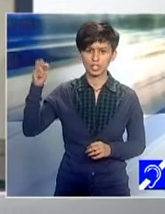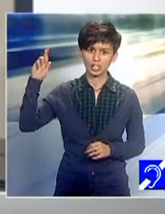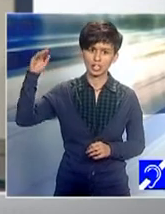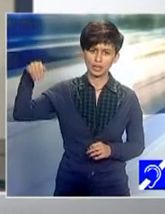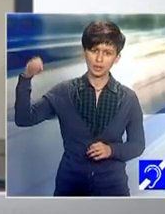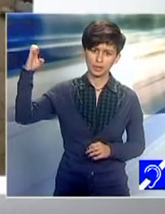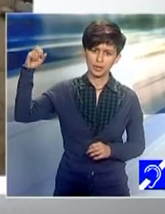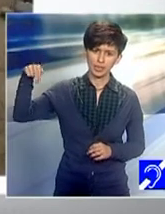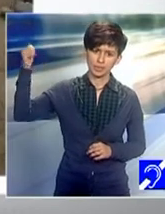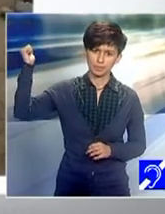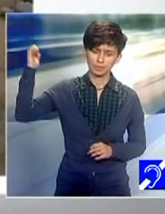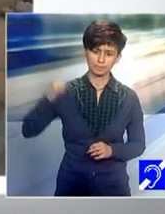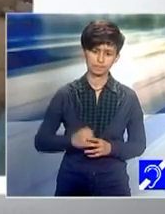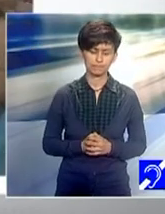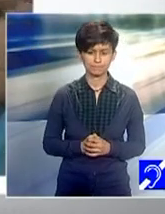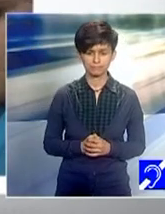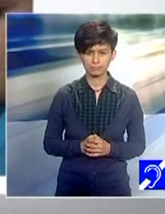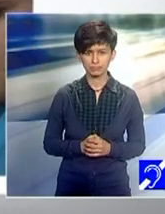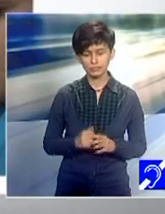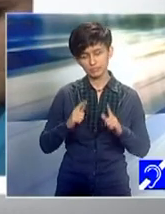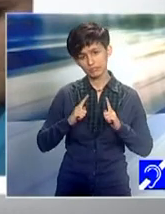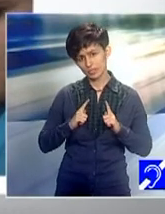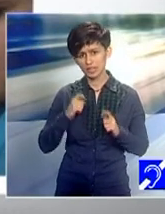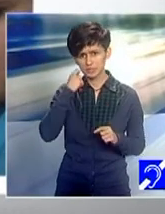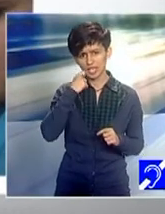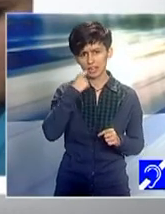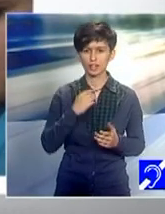am stat la Cluj, dar s-a împărțit chiar foarte bine